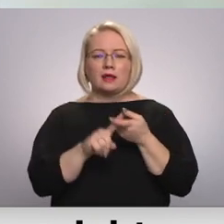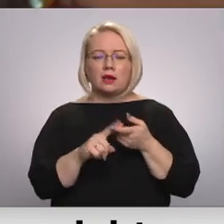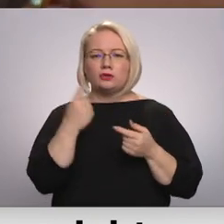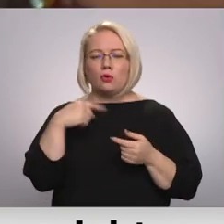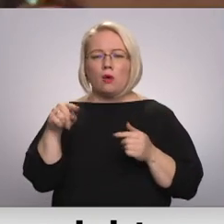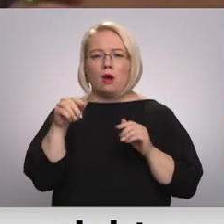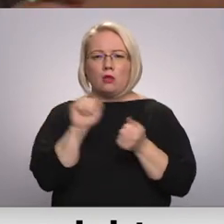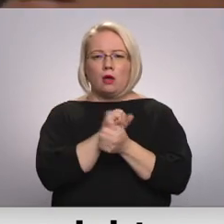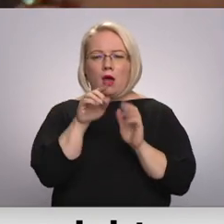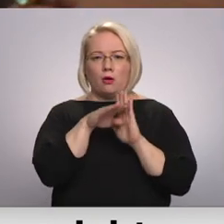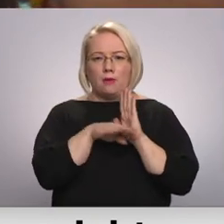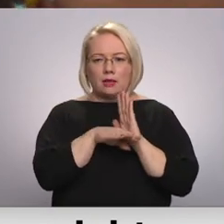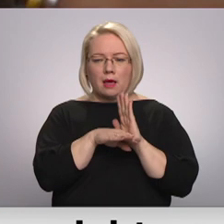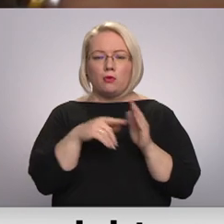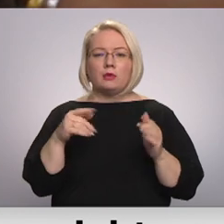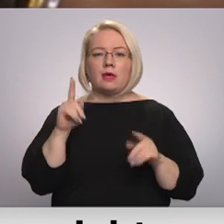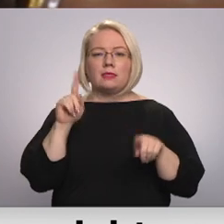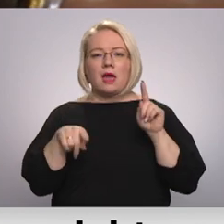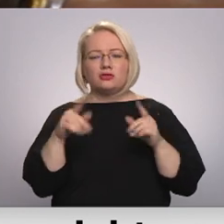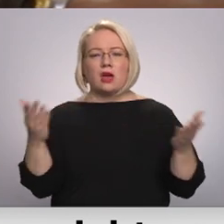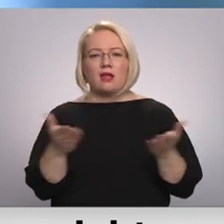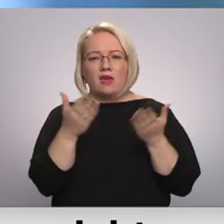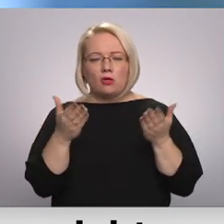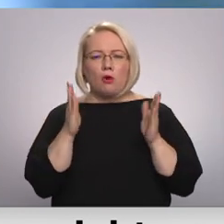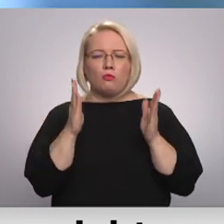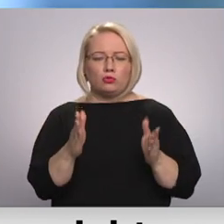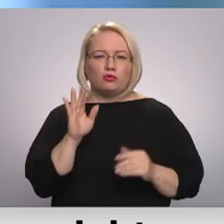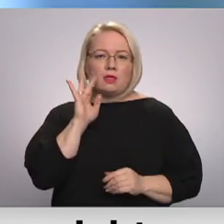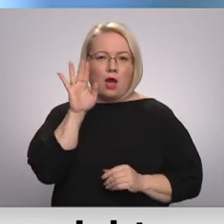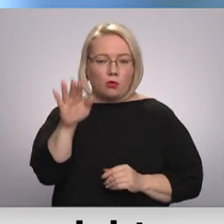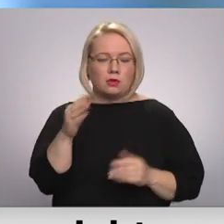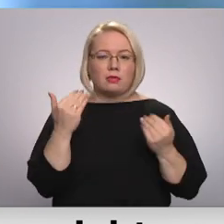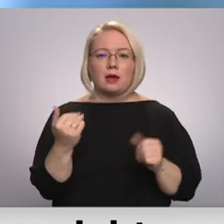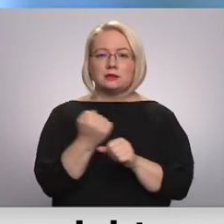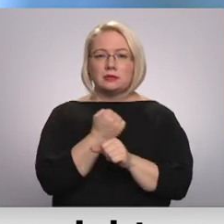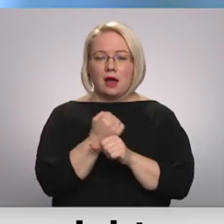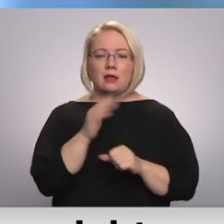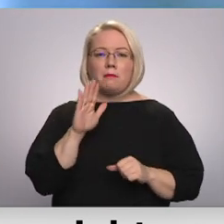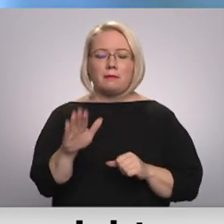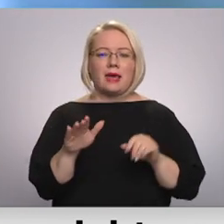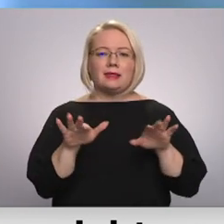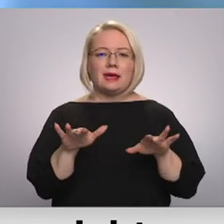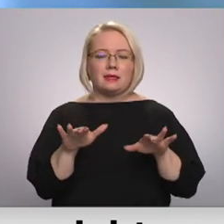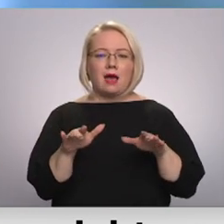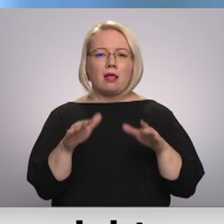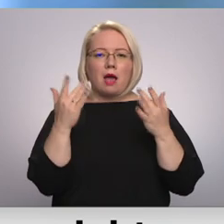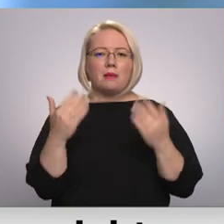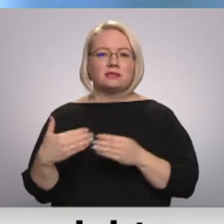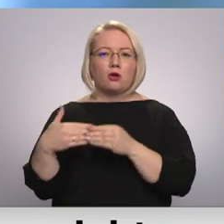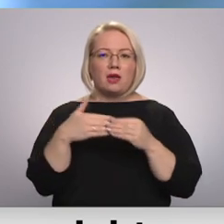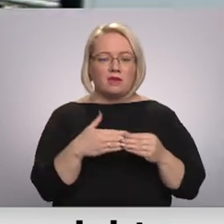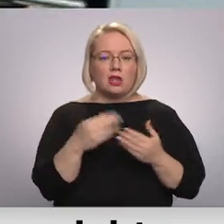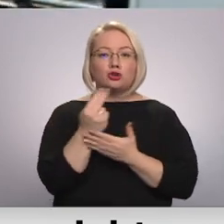aktiem. Nelieli atvieglojumi nākotnē gan tiek solīti. Šobrīd tiekot strādāts pie digitālā pasākuma ieviešanas, kas